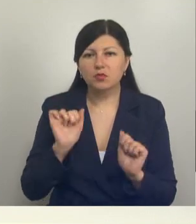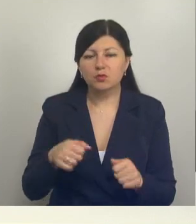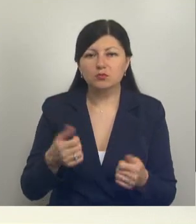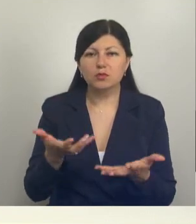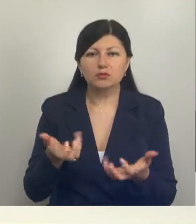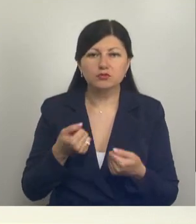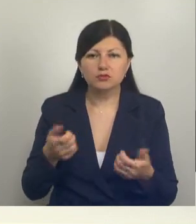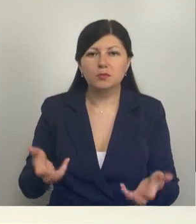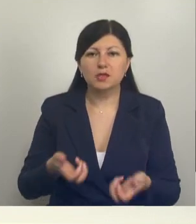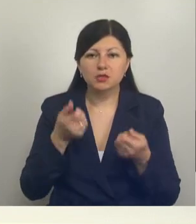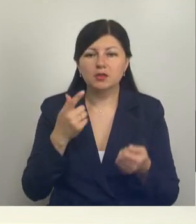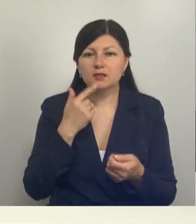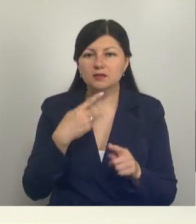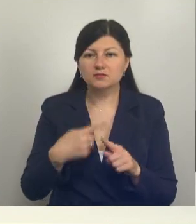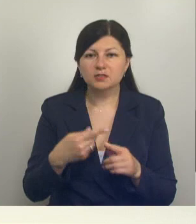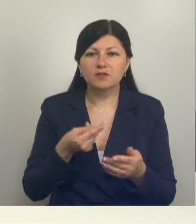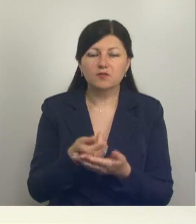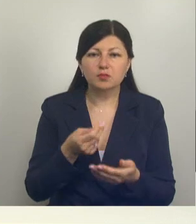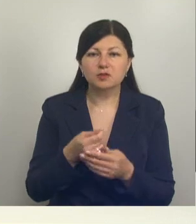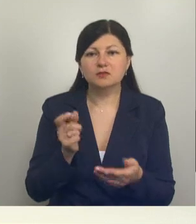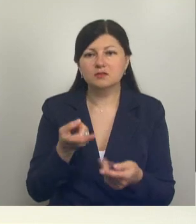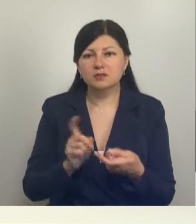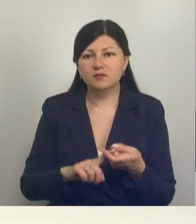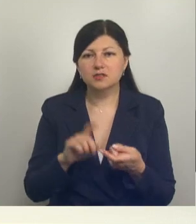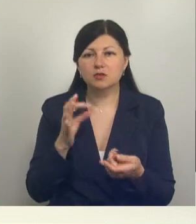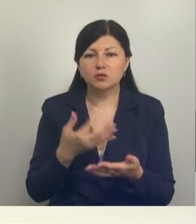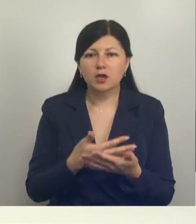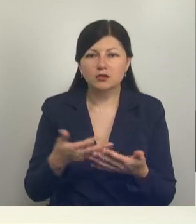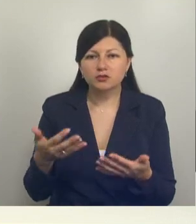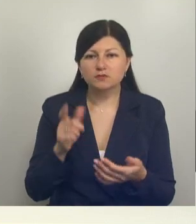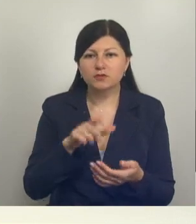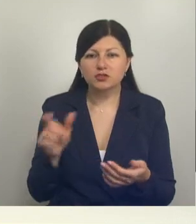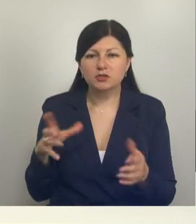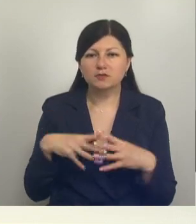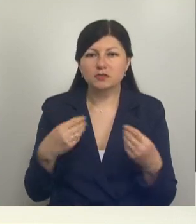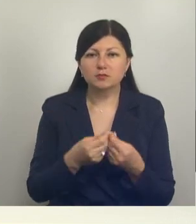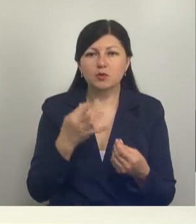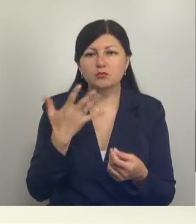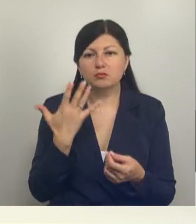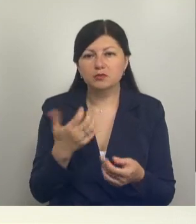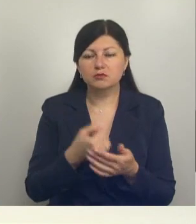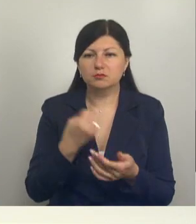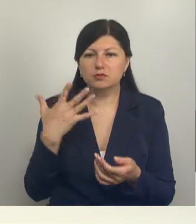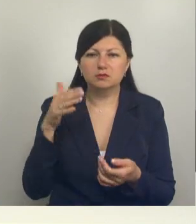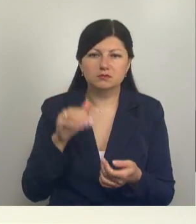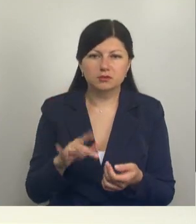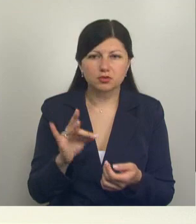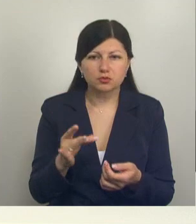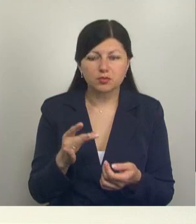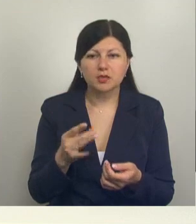поддержку от Красного Креста. Выплаты зависят от количества членов семьи. Сумма от 5 до 15 тысяч рублей.